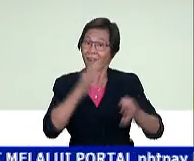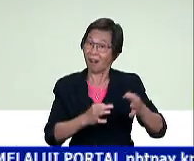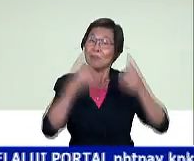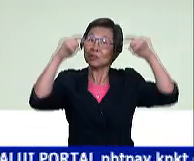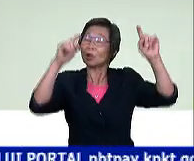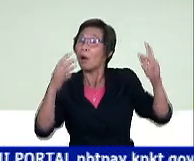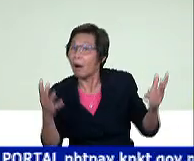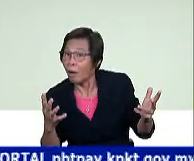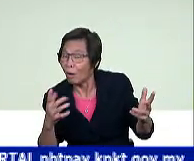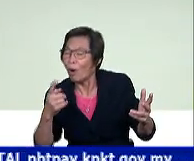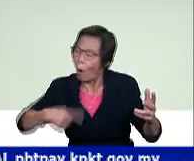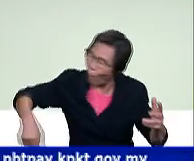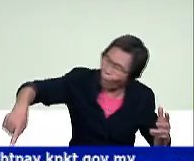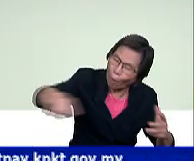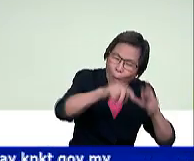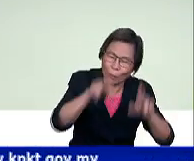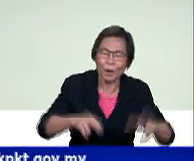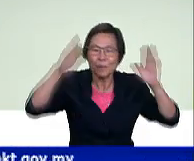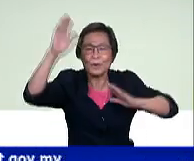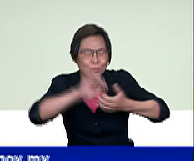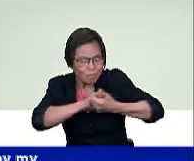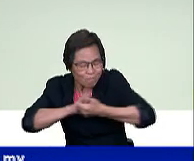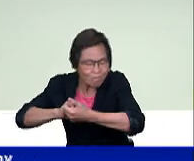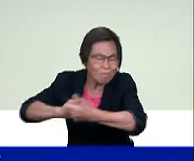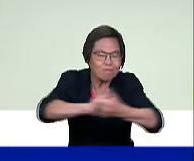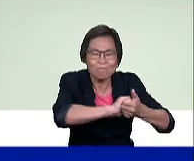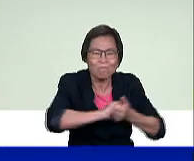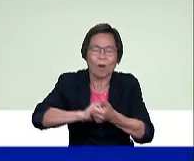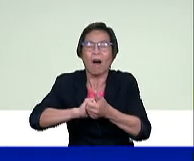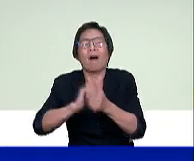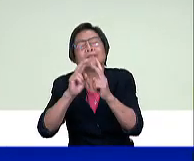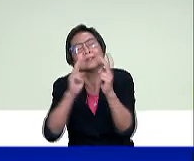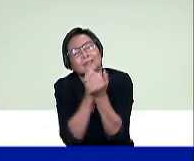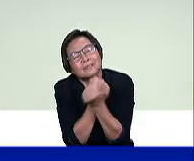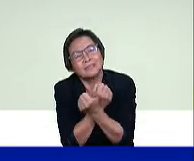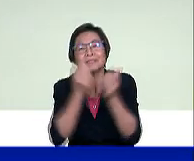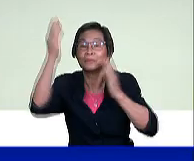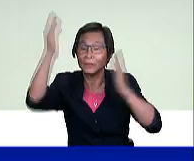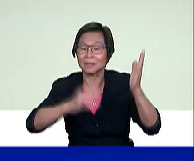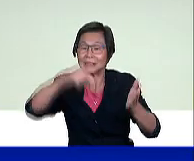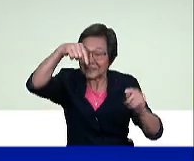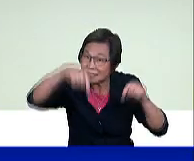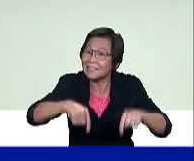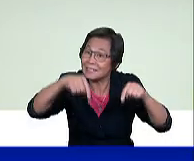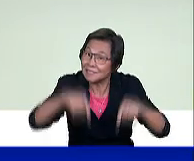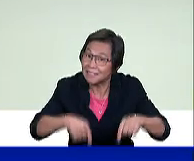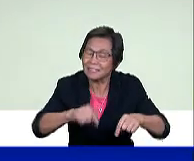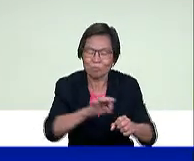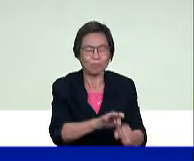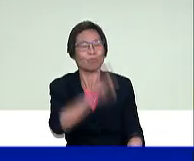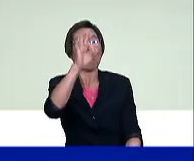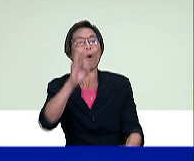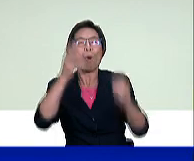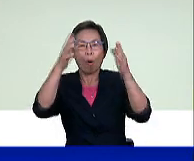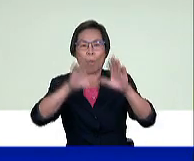semua rakyat Malaysia yang amat mencintai negara kita. inilah semangat